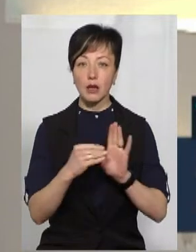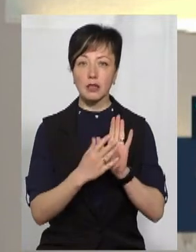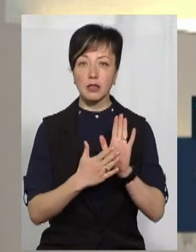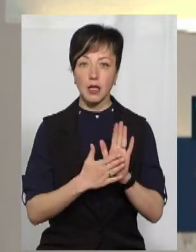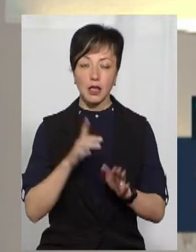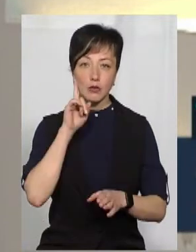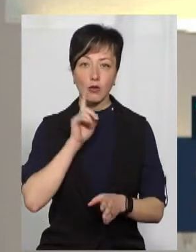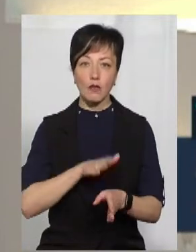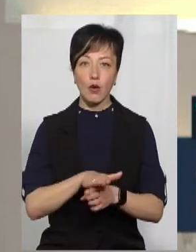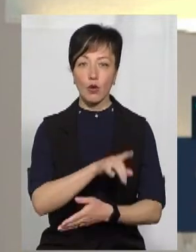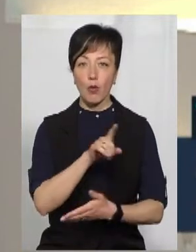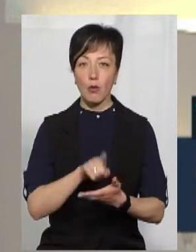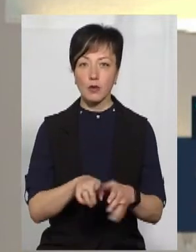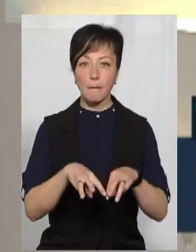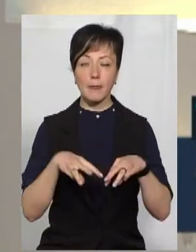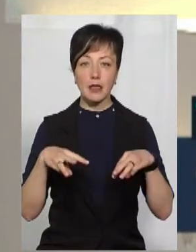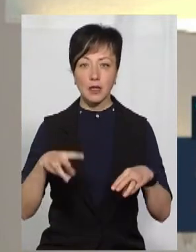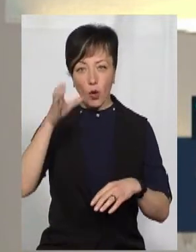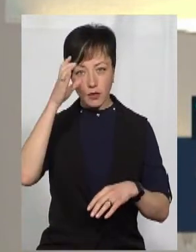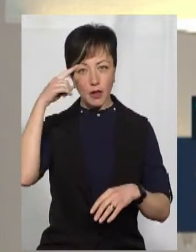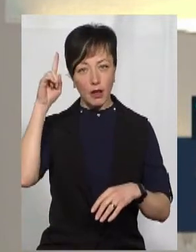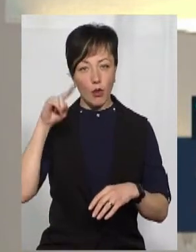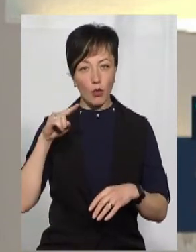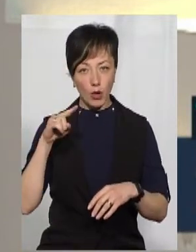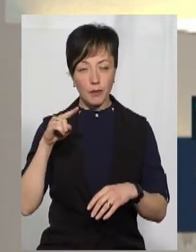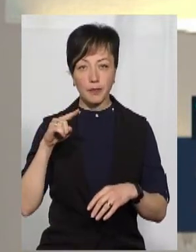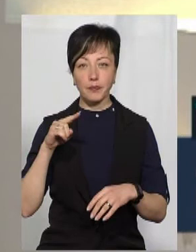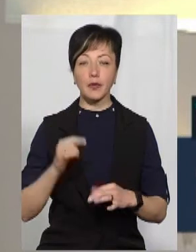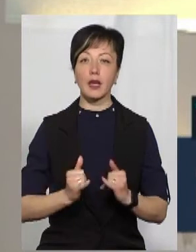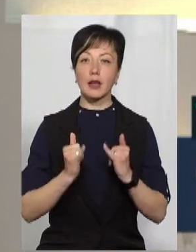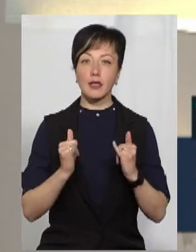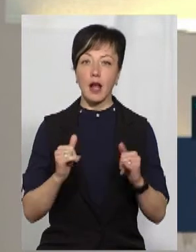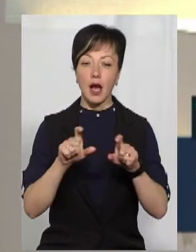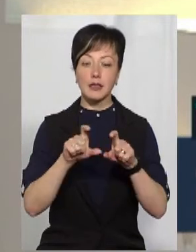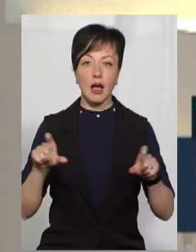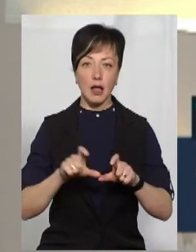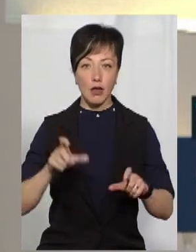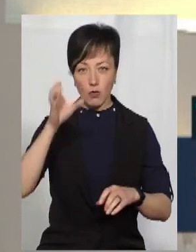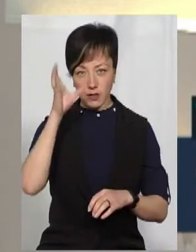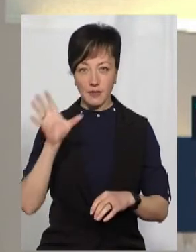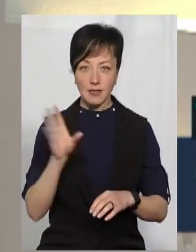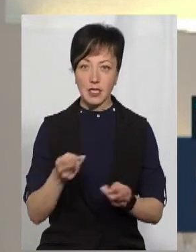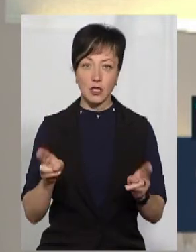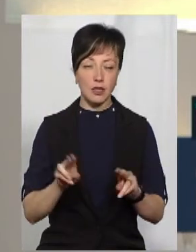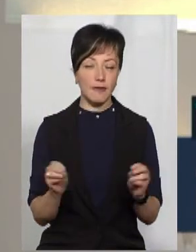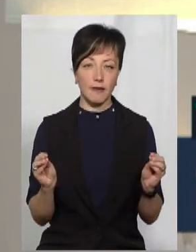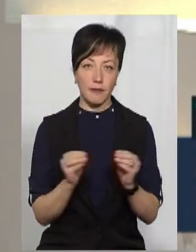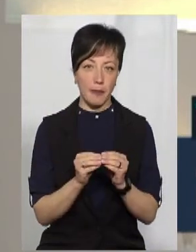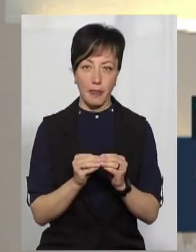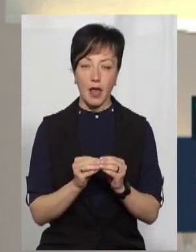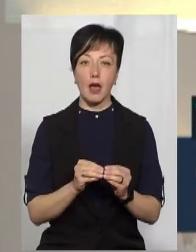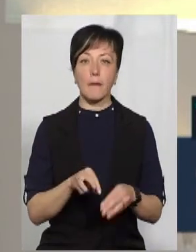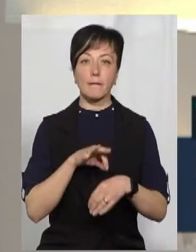тимчасово виконуюча обов'язки міністра освіти і науки Любомира Манзій, для закладів освіти все залишається незмінним.